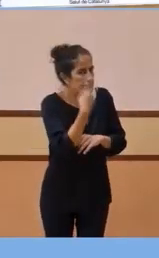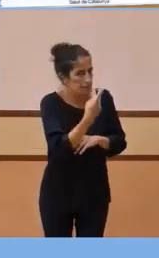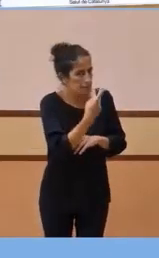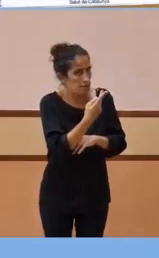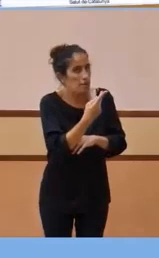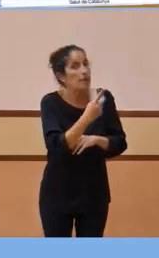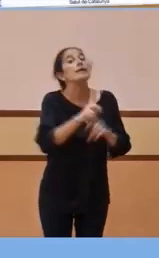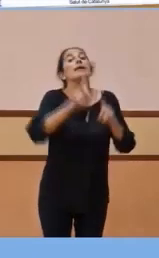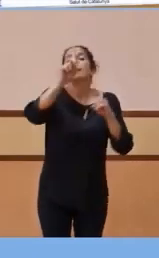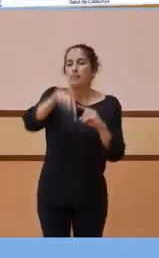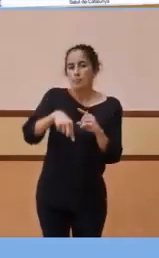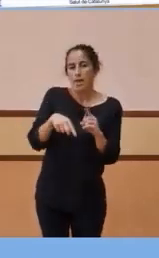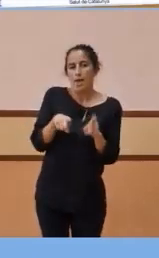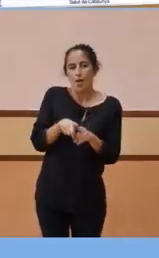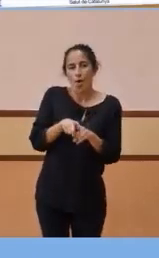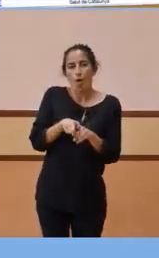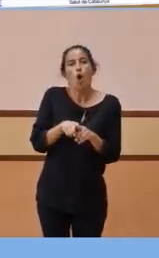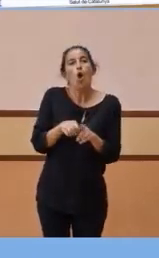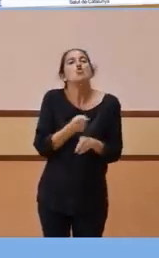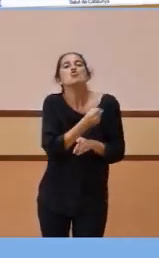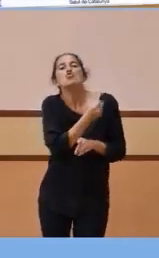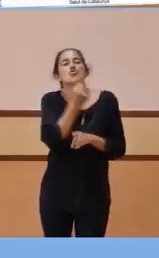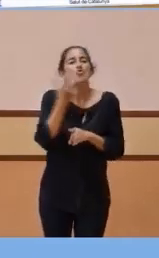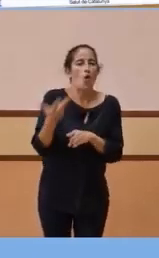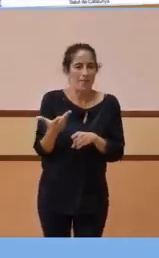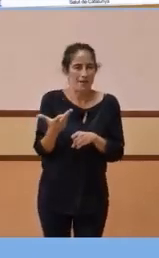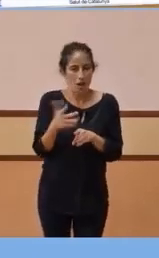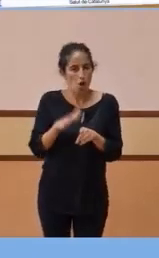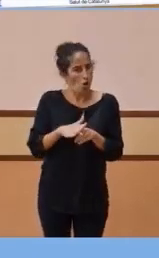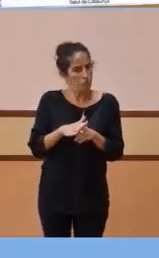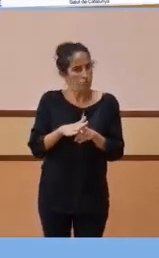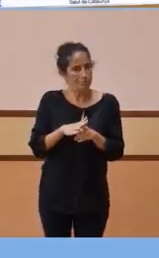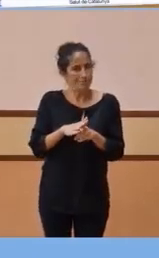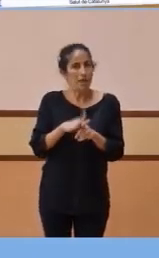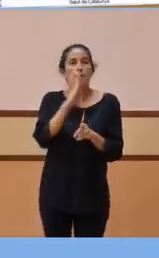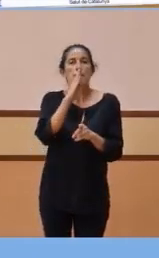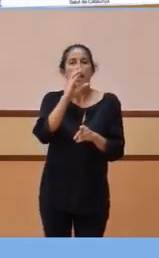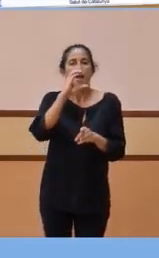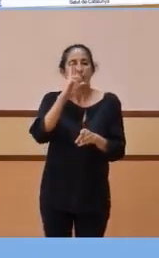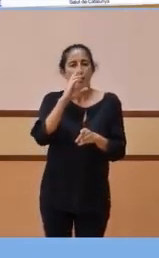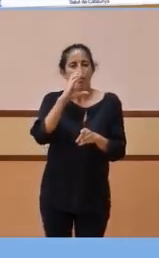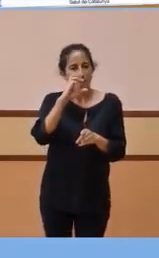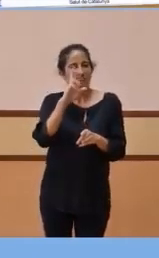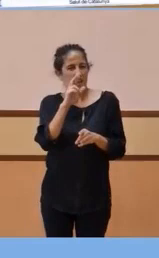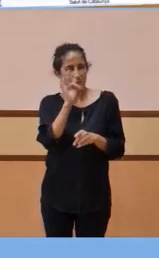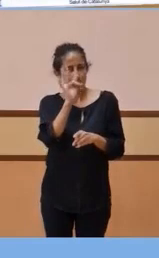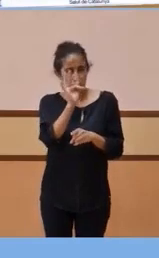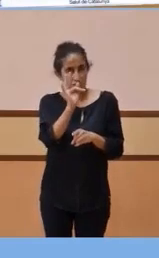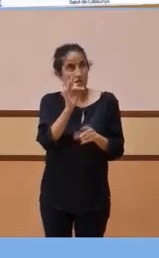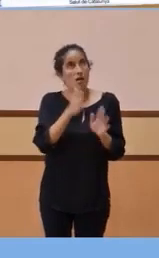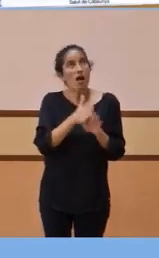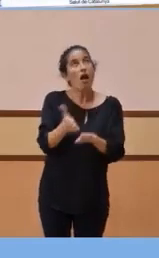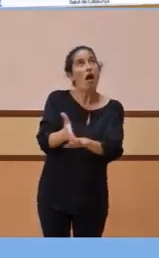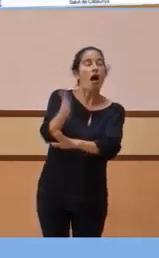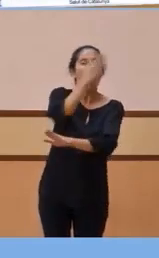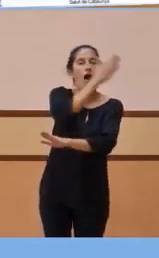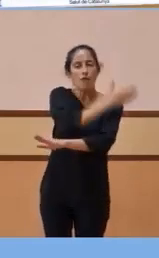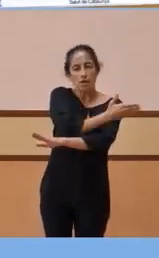sinó amb el cas concret del número de casos confirmats. Venim de més de 2.000